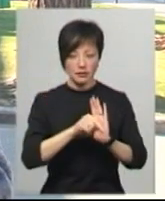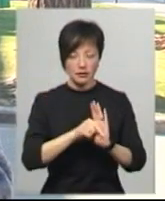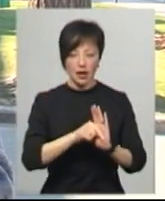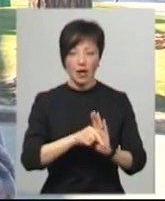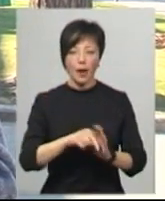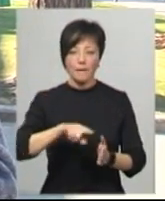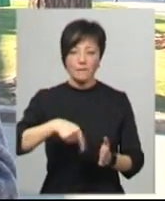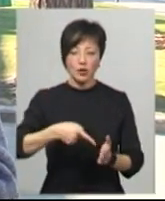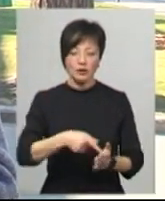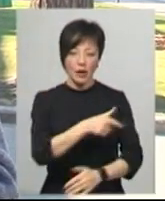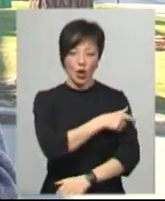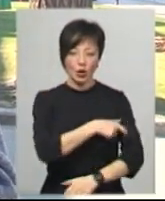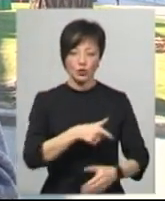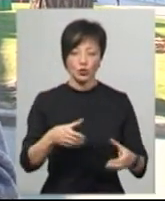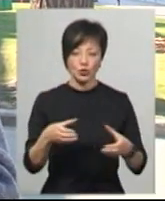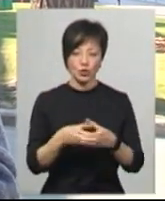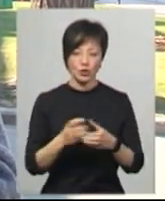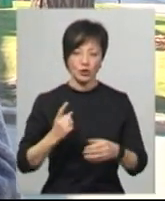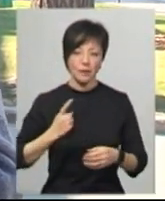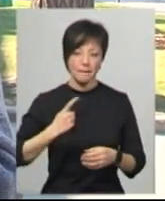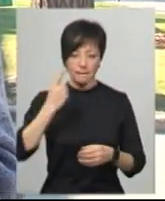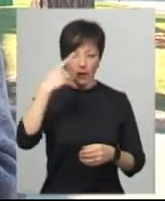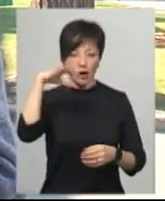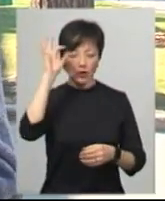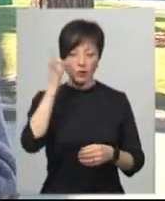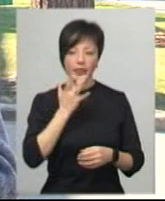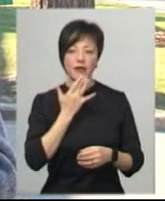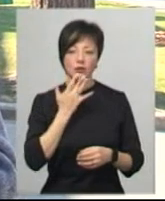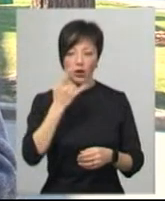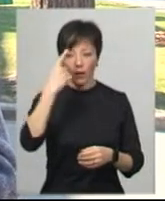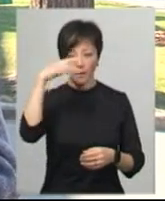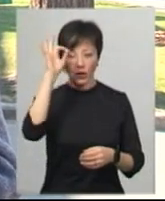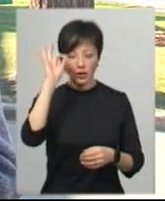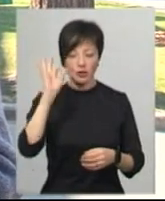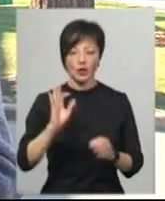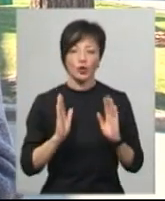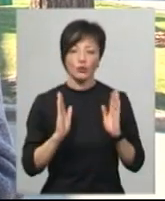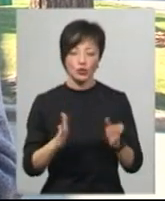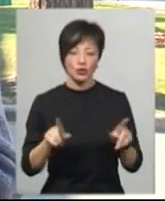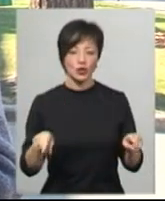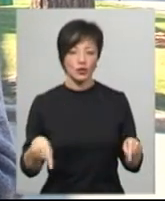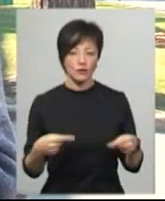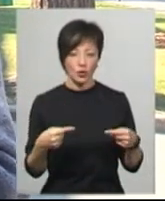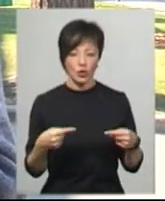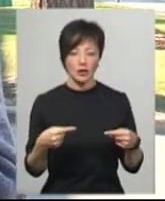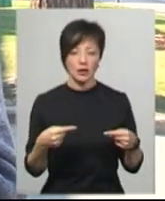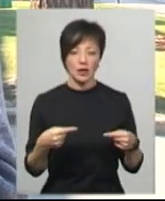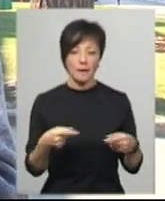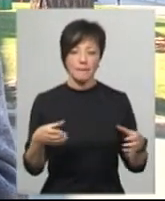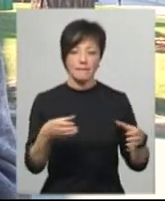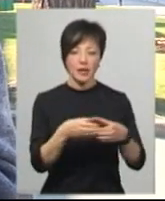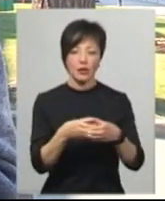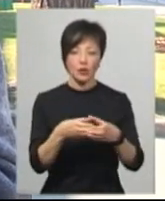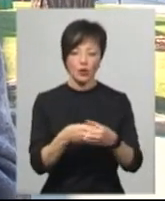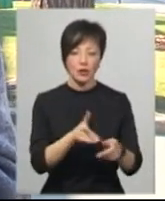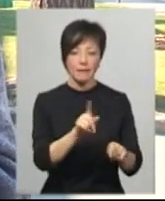муніципальною вартою, з патрульною поліцією, з національною поліцією будуть створені такі підрозділи